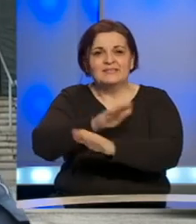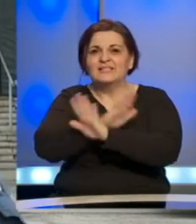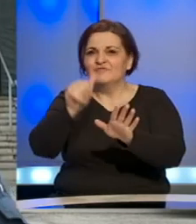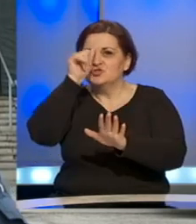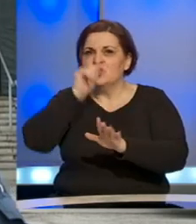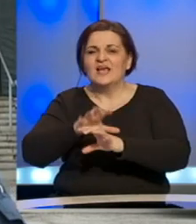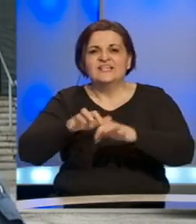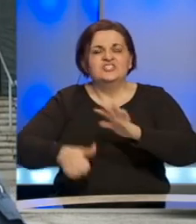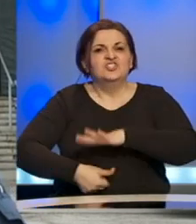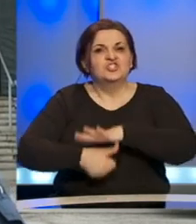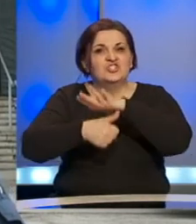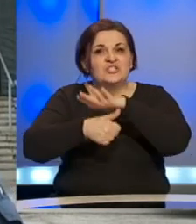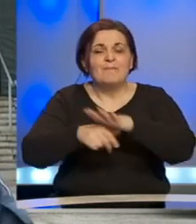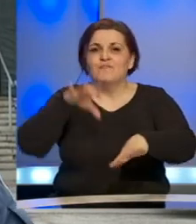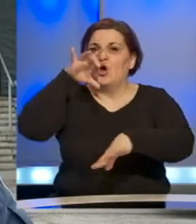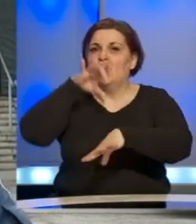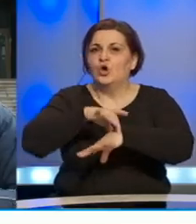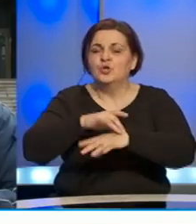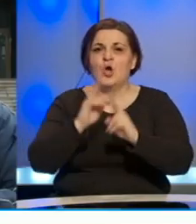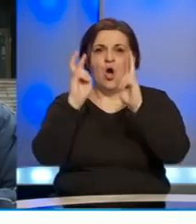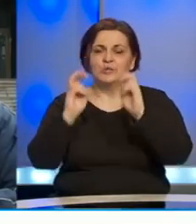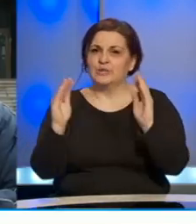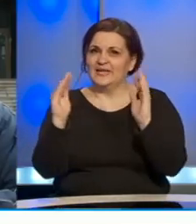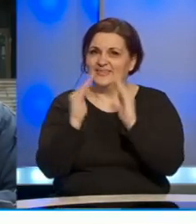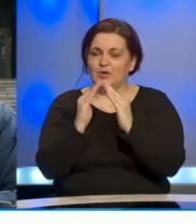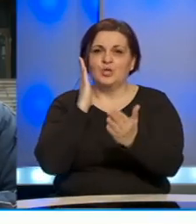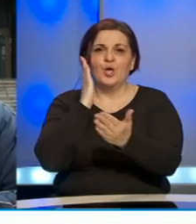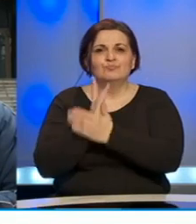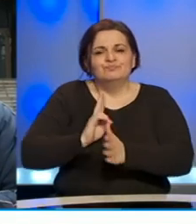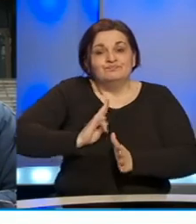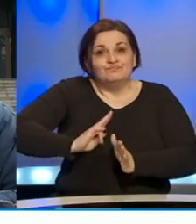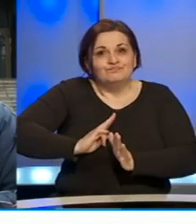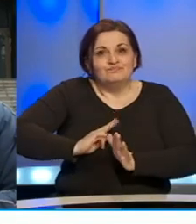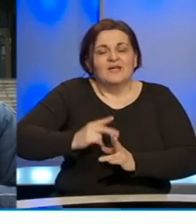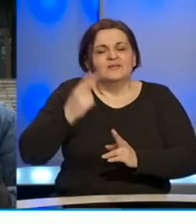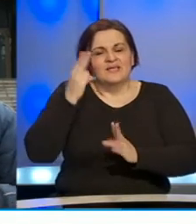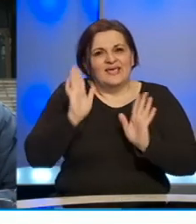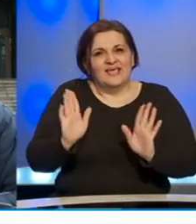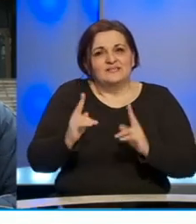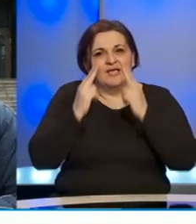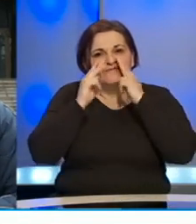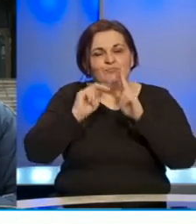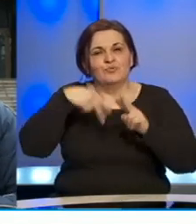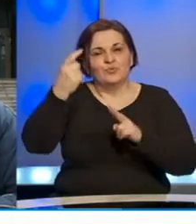preporuke krizni štabova ljekara ostanite kući, budite strpljivi i svakako vidimo sa drugom prilikom.